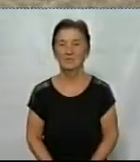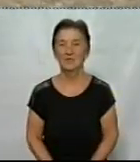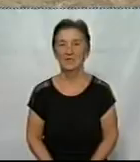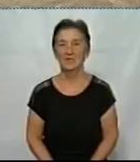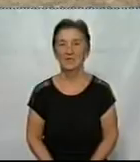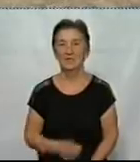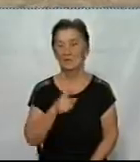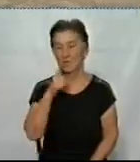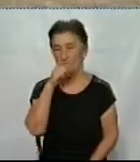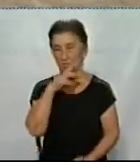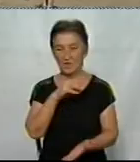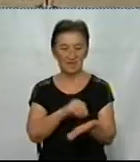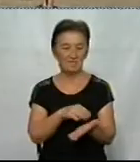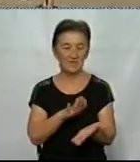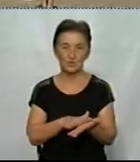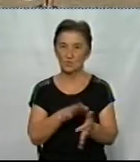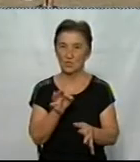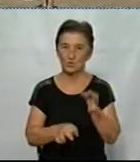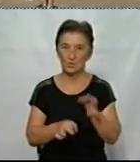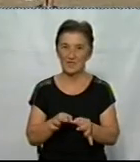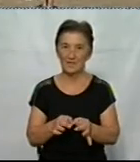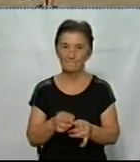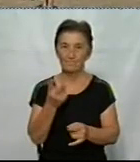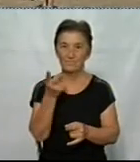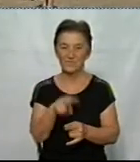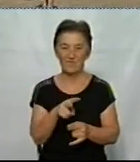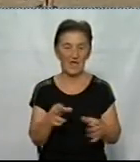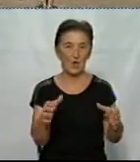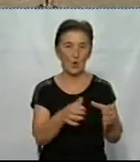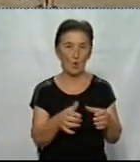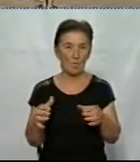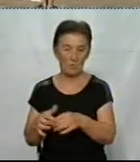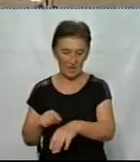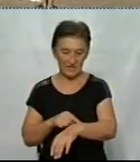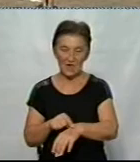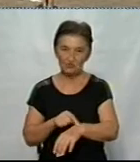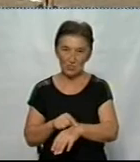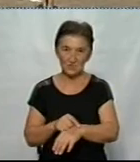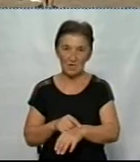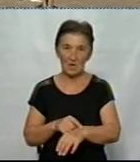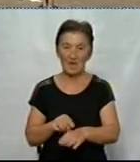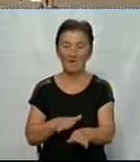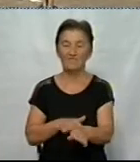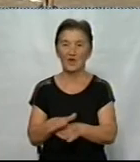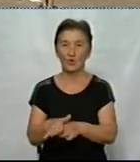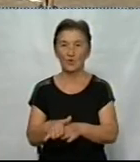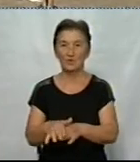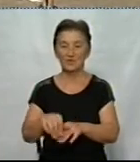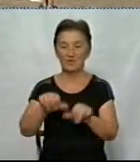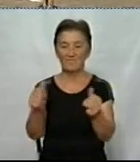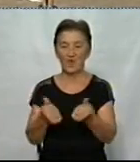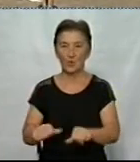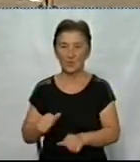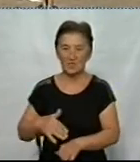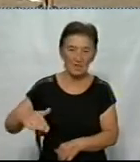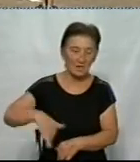Помилки фіксують судді. Паралельно їдуть дві команди на час, вони виконують фігурну їзду, вертаються назад і